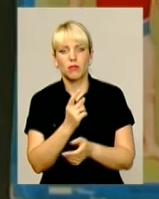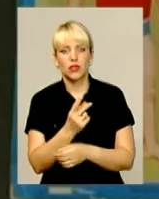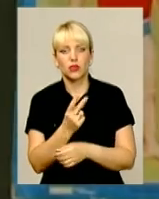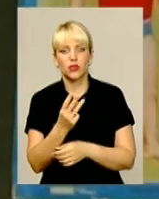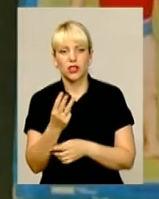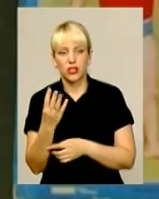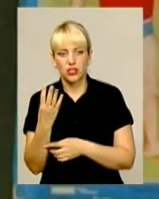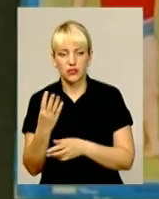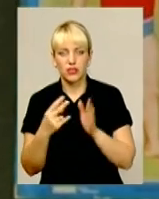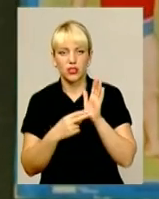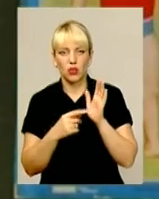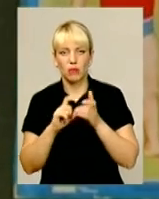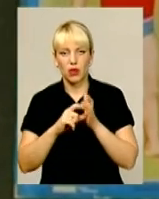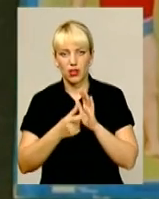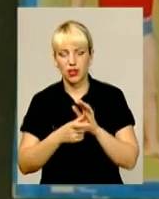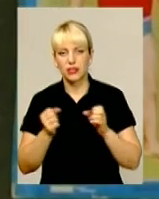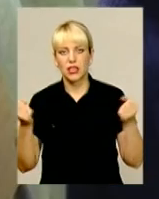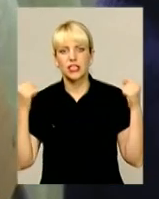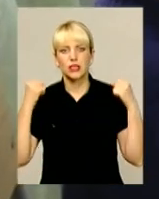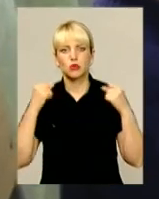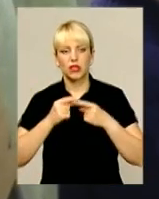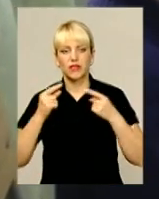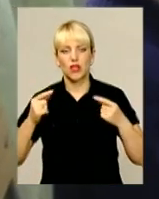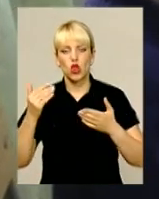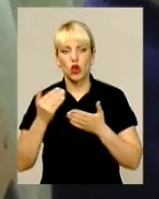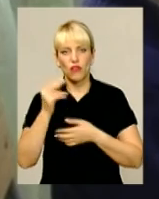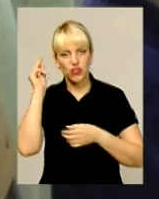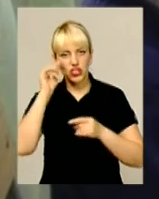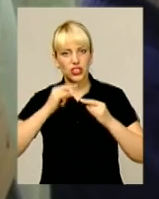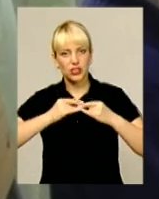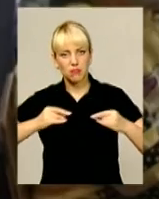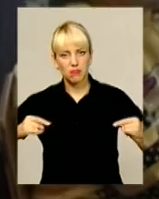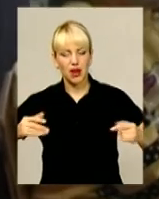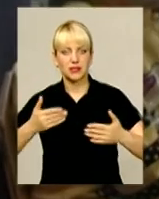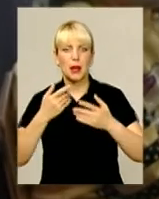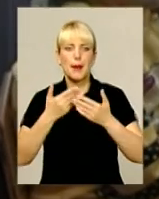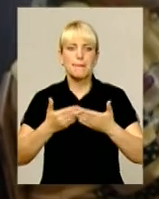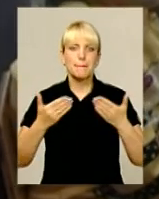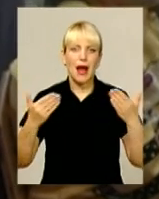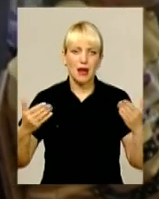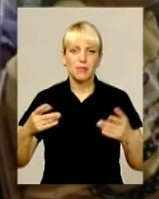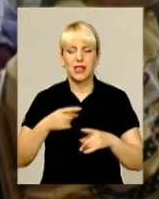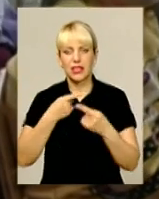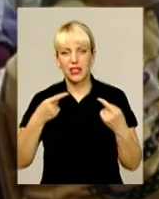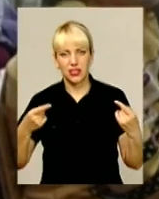четвертих та сьомих класів, спортивний інвентар, нові шкільні парти, а також меблі та м'який інвентар для дошкільних закладів.